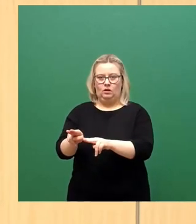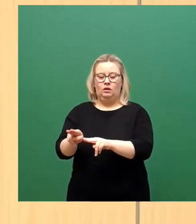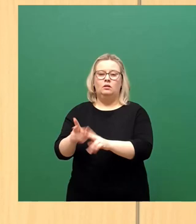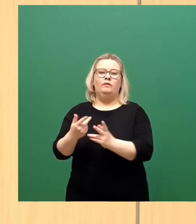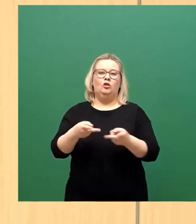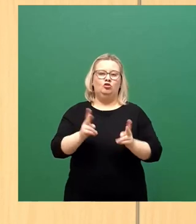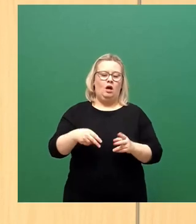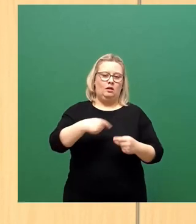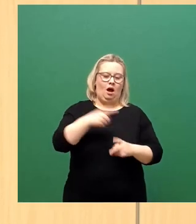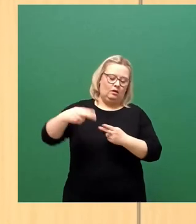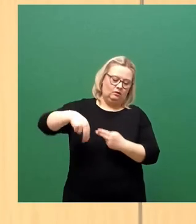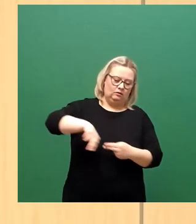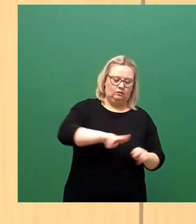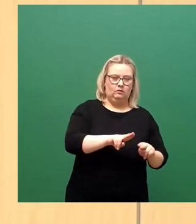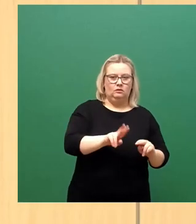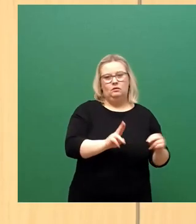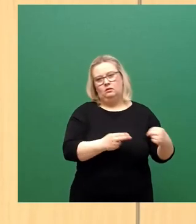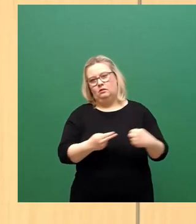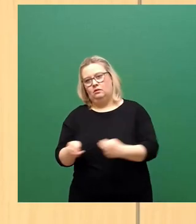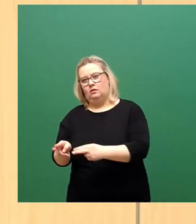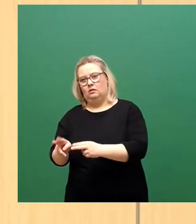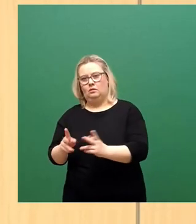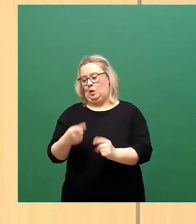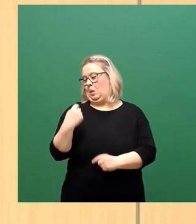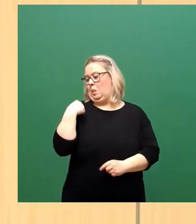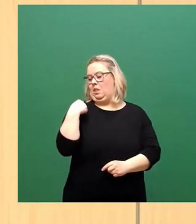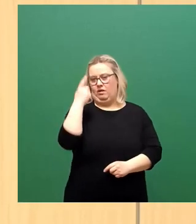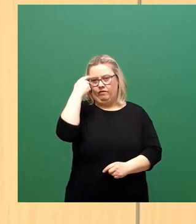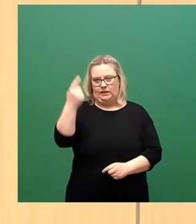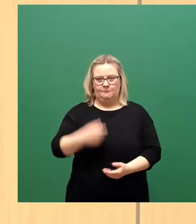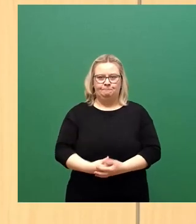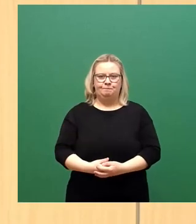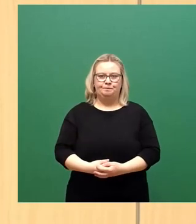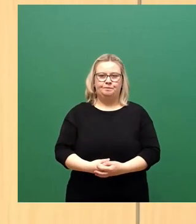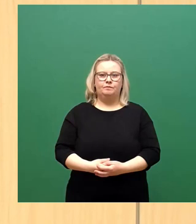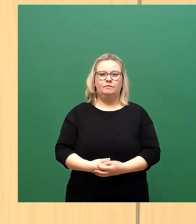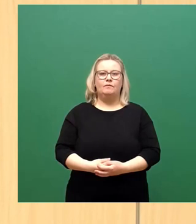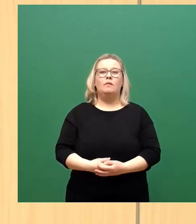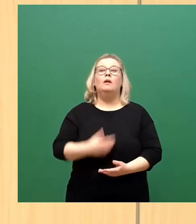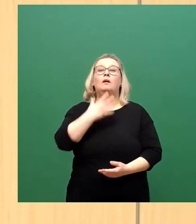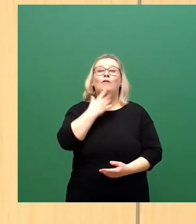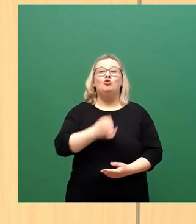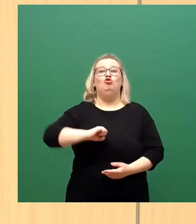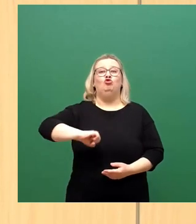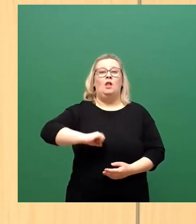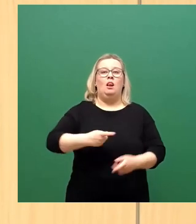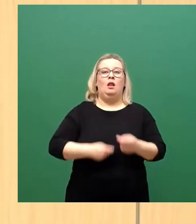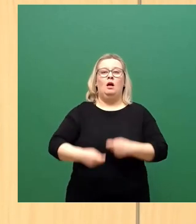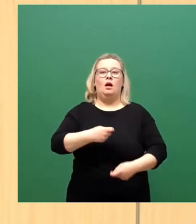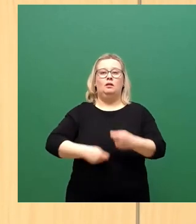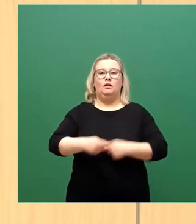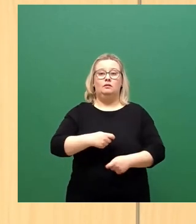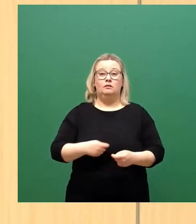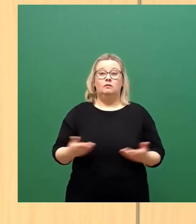wurde wieder vertagt. Der Rest ist jetzt kürzer erst her, wissen Sie noch. Wir wollten effektives Handeln. Was wir bekommen haben,